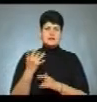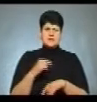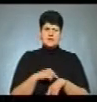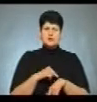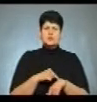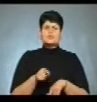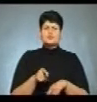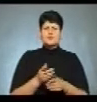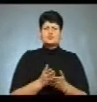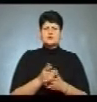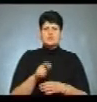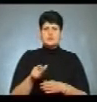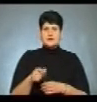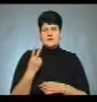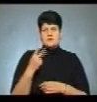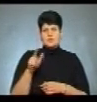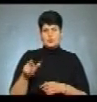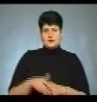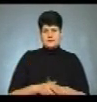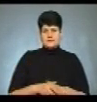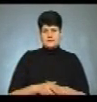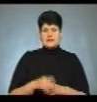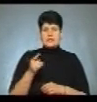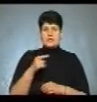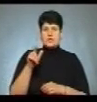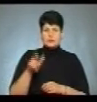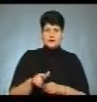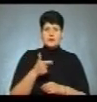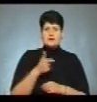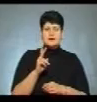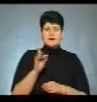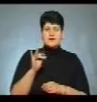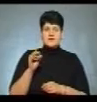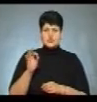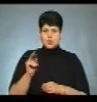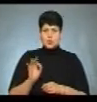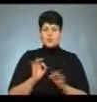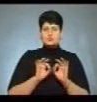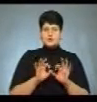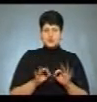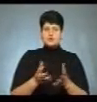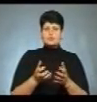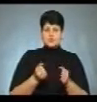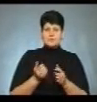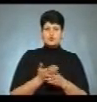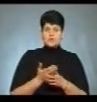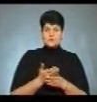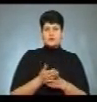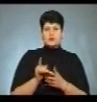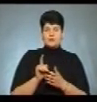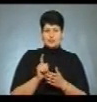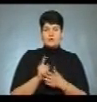обслужили людей? Двох людей. Тернополянка Галина Кравченко розповідає, аби отримати субсидію, змушена